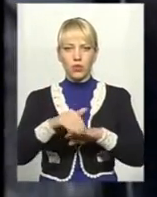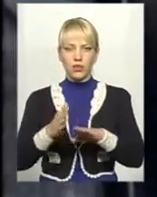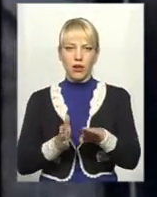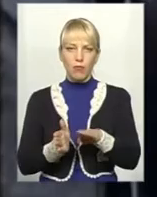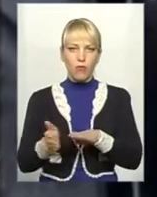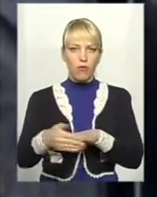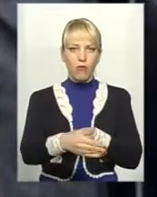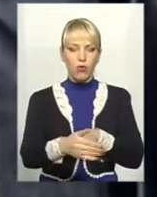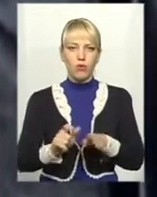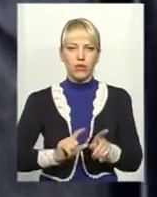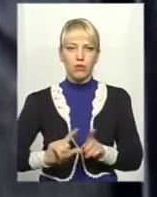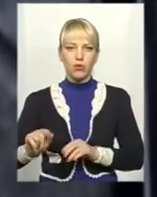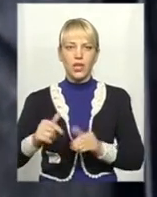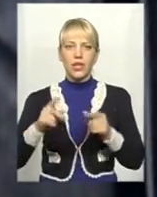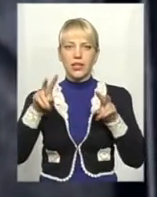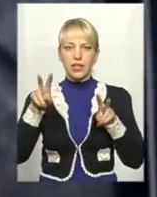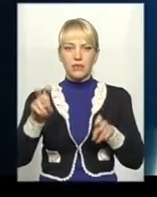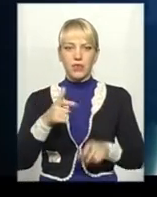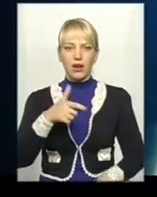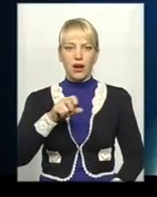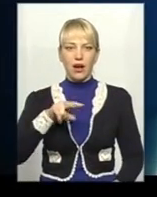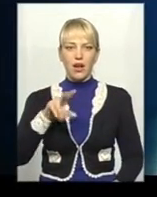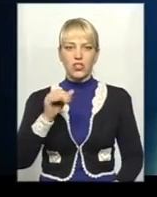проїзд, названі на честь Якова Гальчевського.